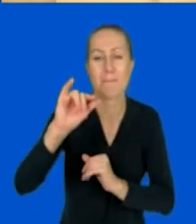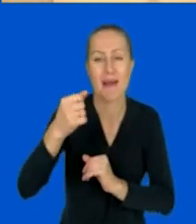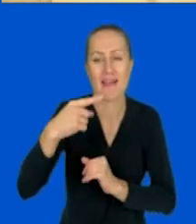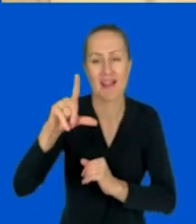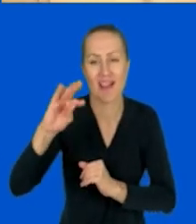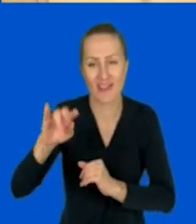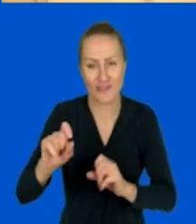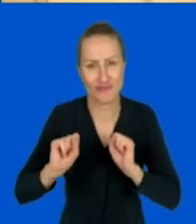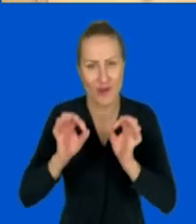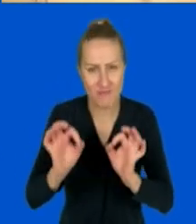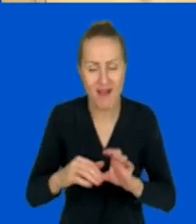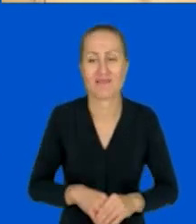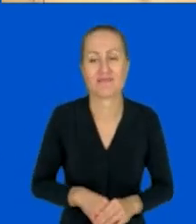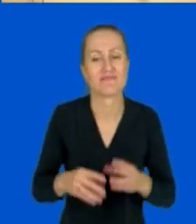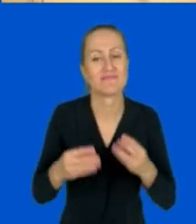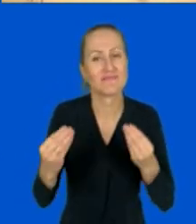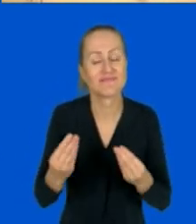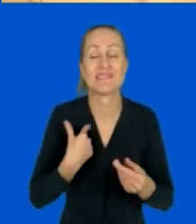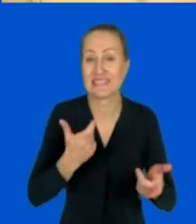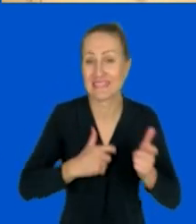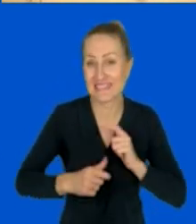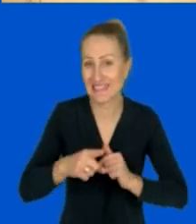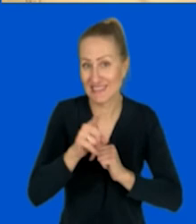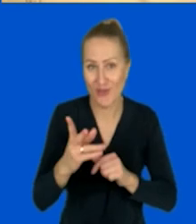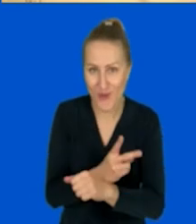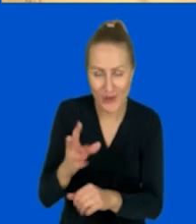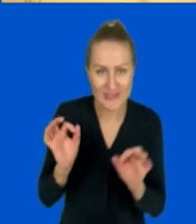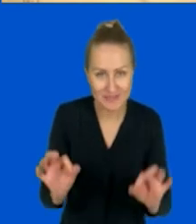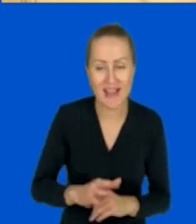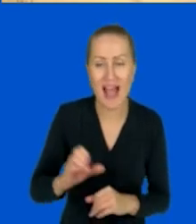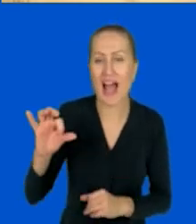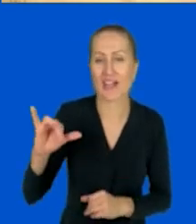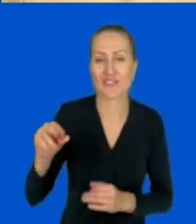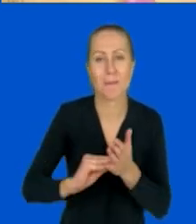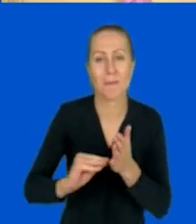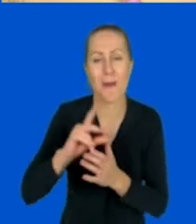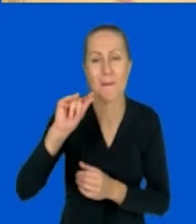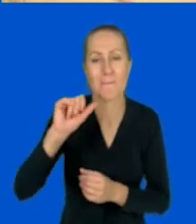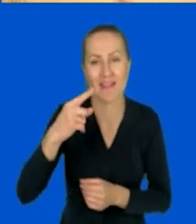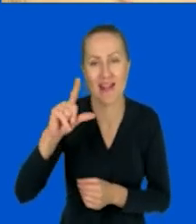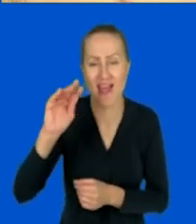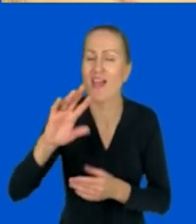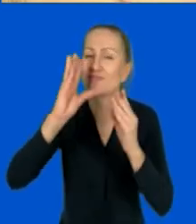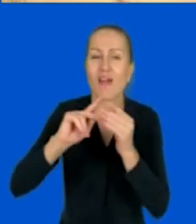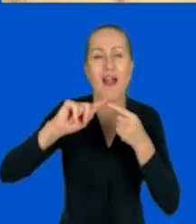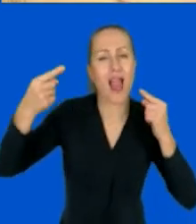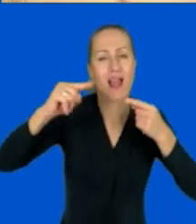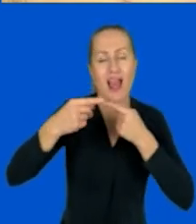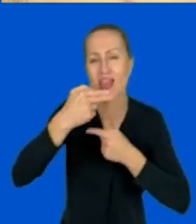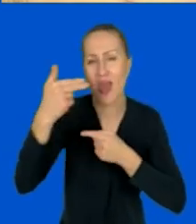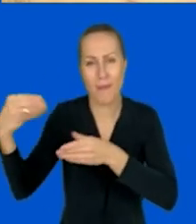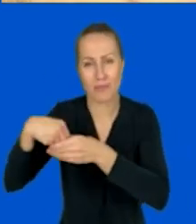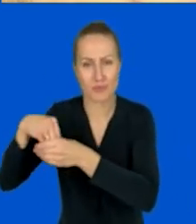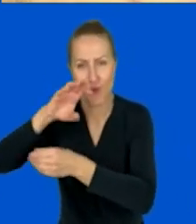cudownie. To znaczy cieszę się, że macie do niego dostęp. Asia pisze, że na Padlecie zbiera wszystkie linki tematycznie.